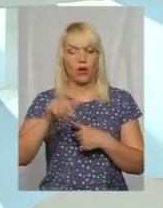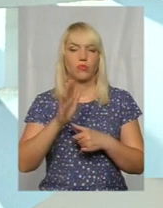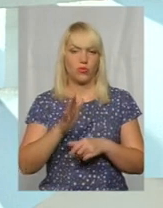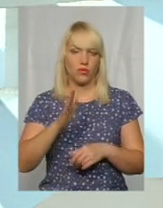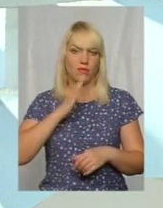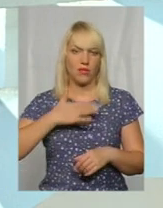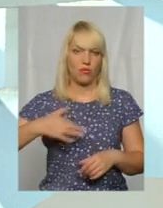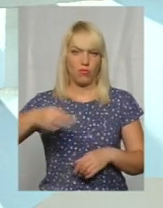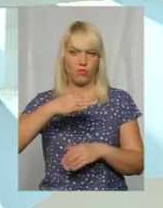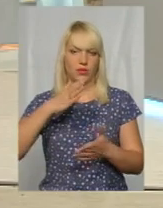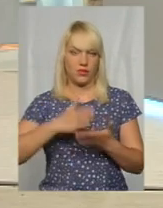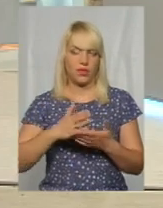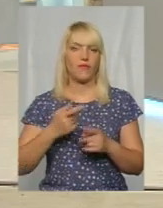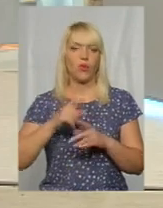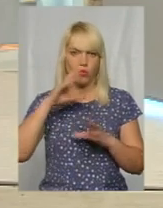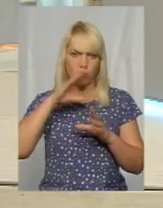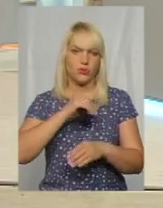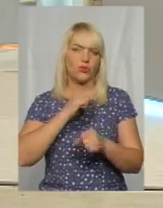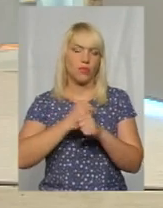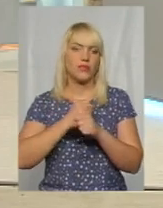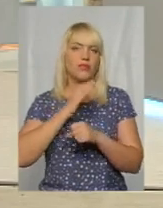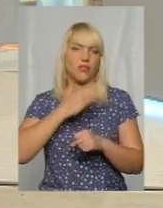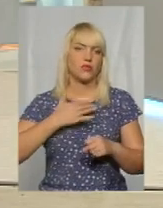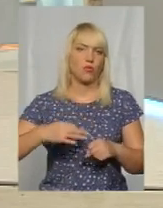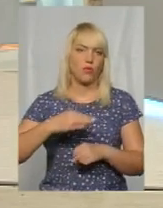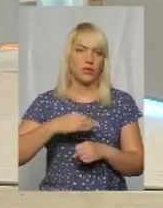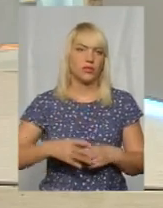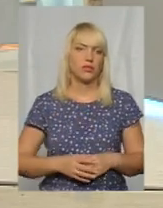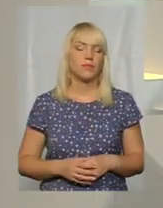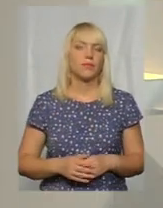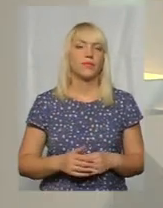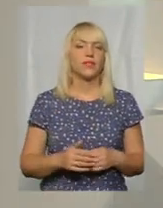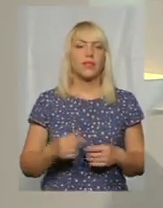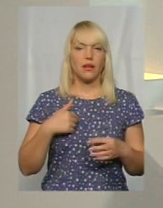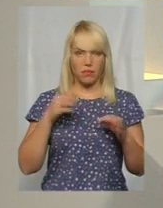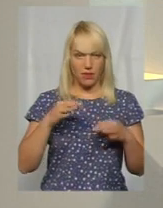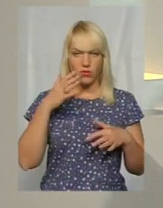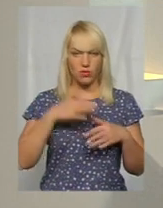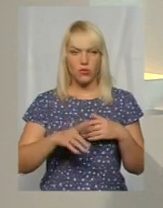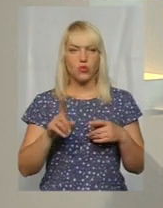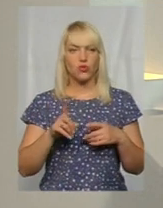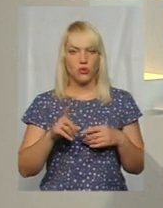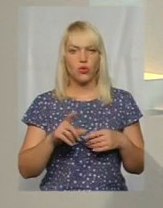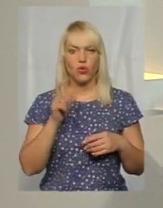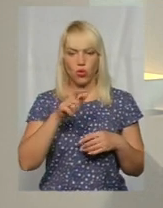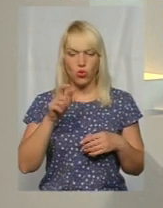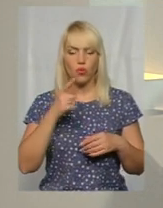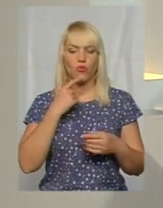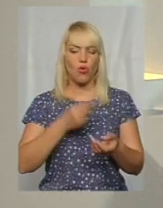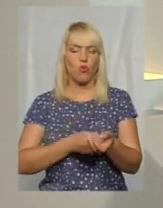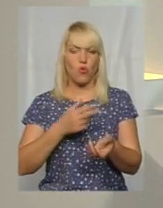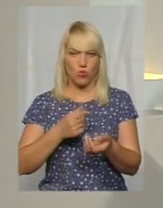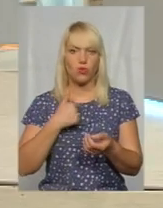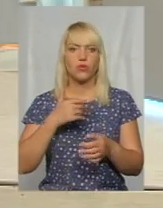вона досить успішно працює. Ви сказали, що, чи я правильно зрозуміла, що браку донорів фактично немає у нас. Вистачає